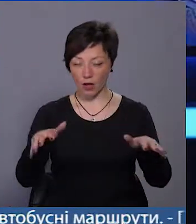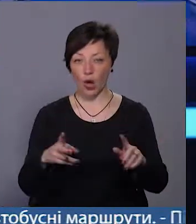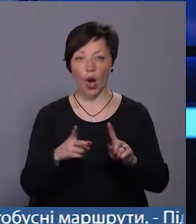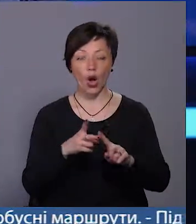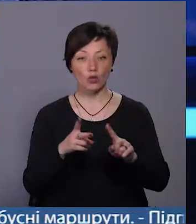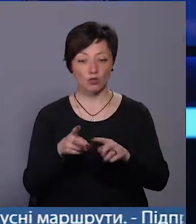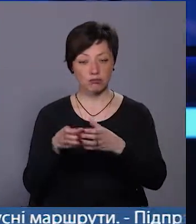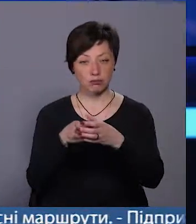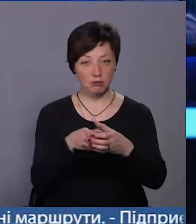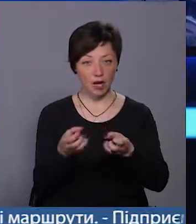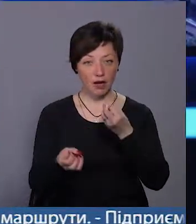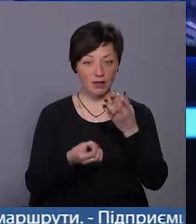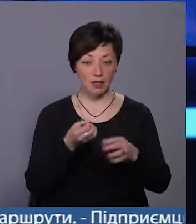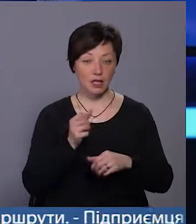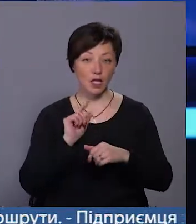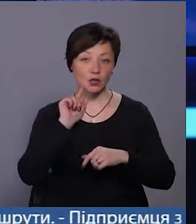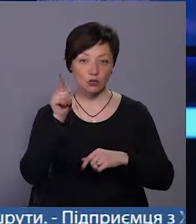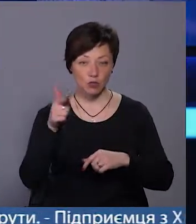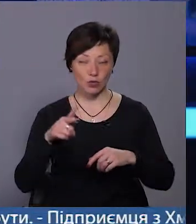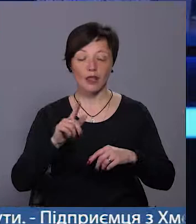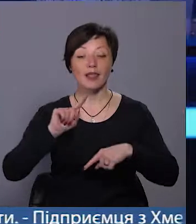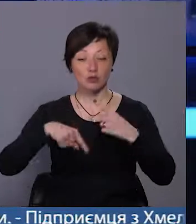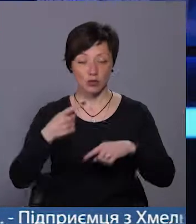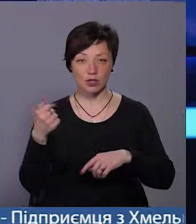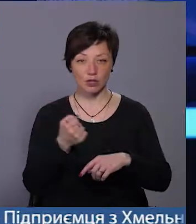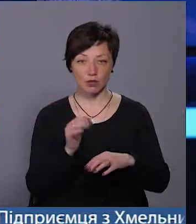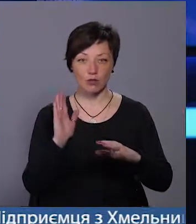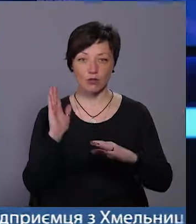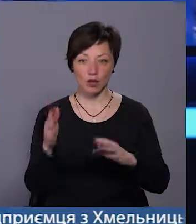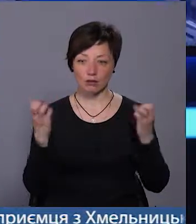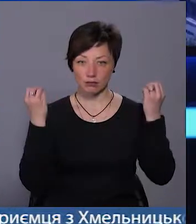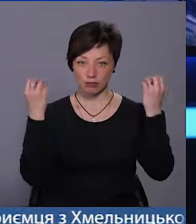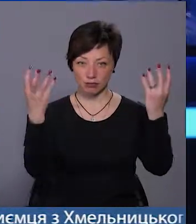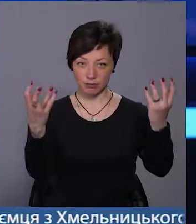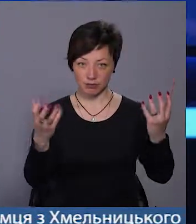яка надійде вже наступного тижня, використають для вертикального озеленення парку.